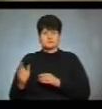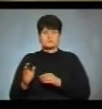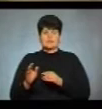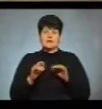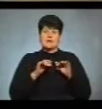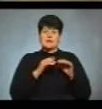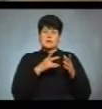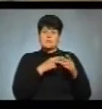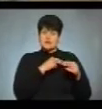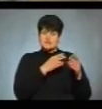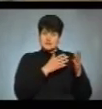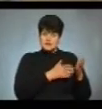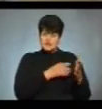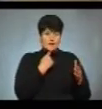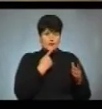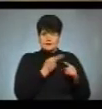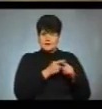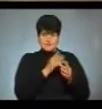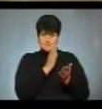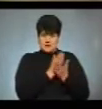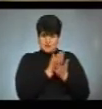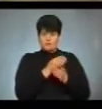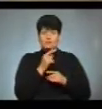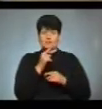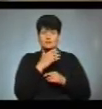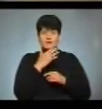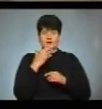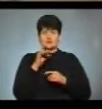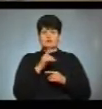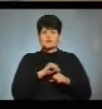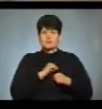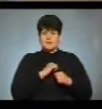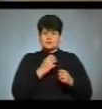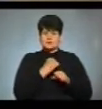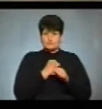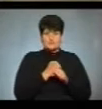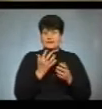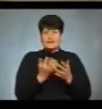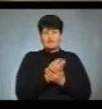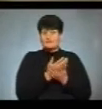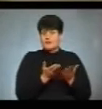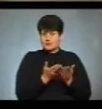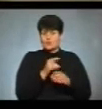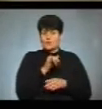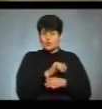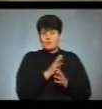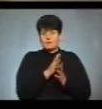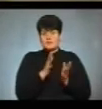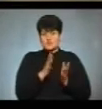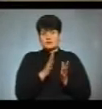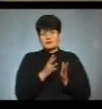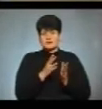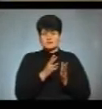Діючий президент, він не каже про це прямо, по тій причині, що багато що він намагався зробити і не вдалося, і тому в нього акценти більше такі